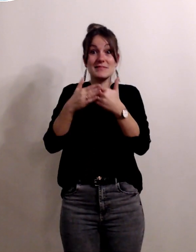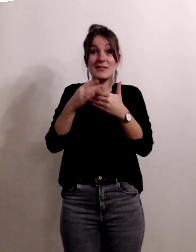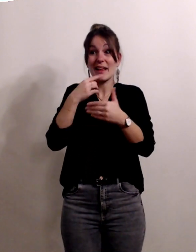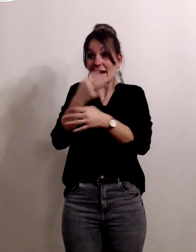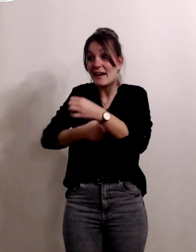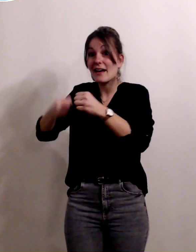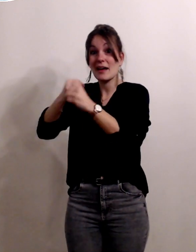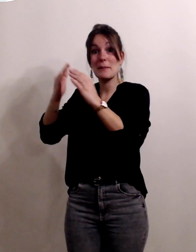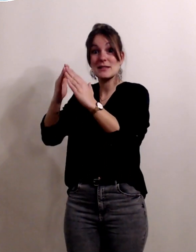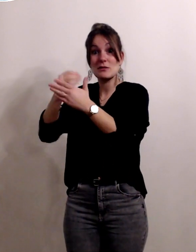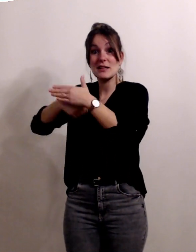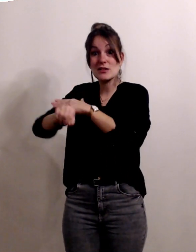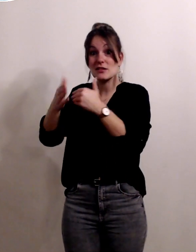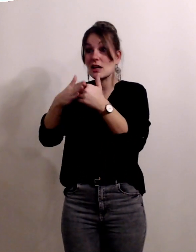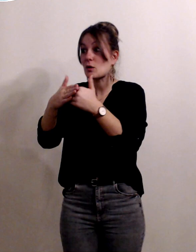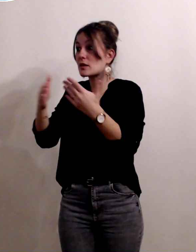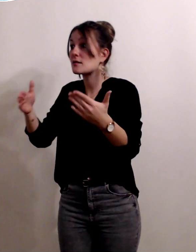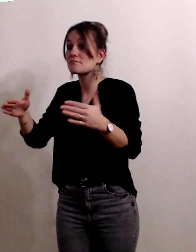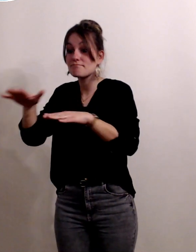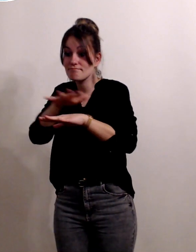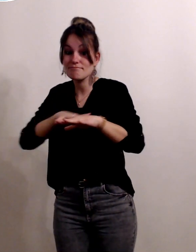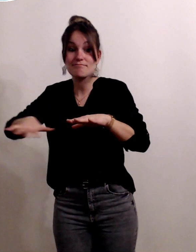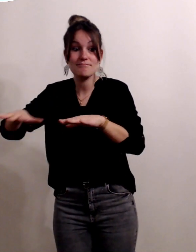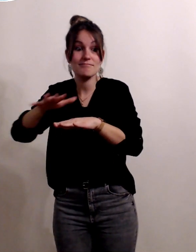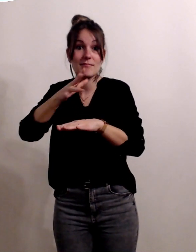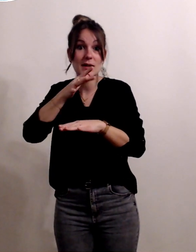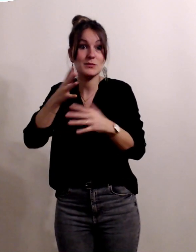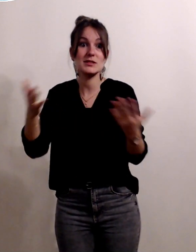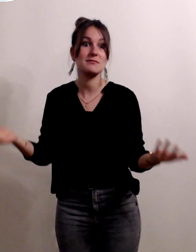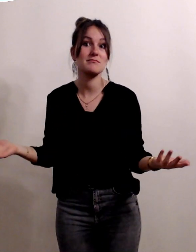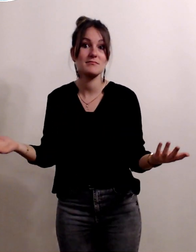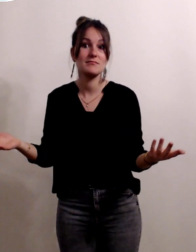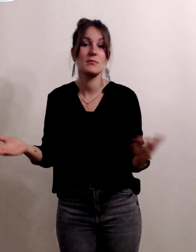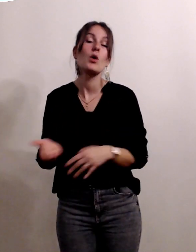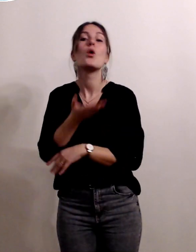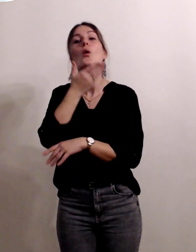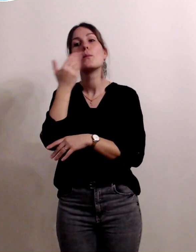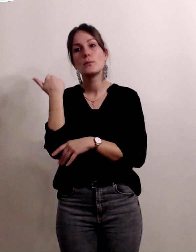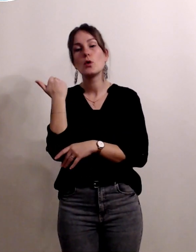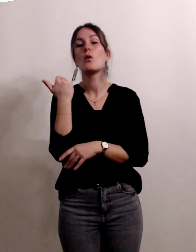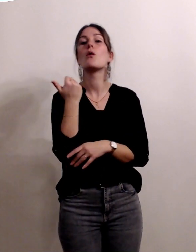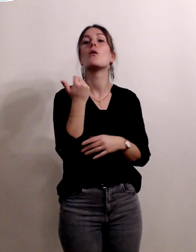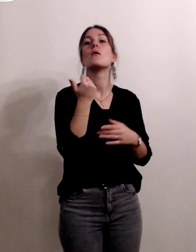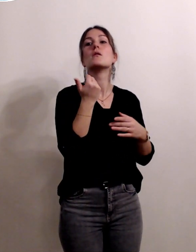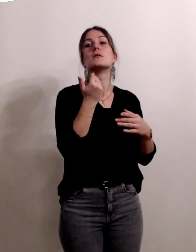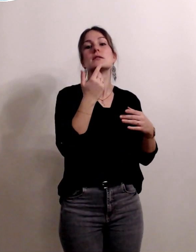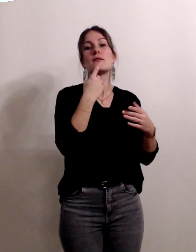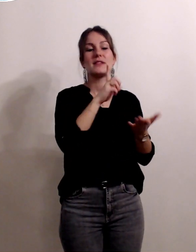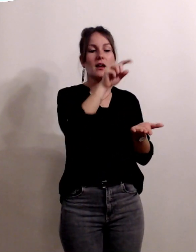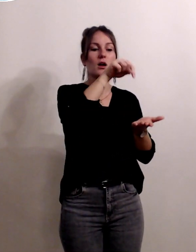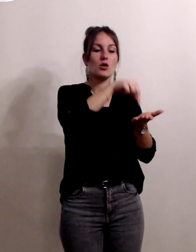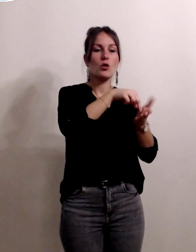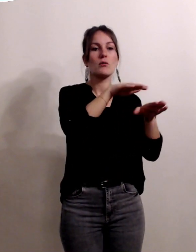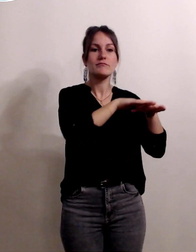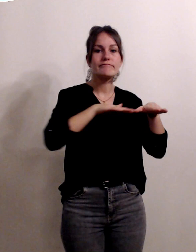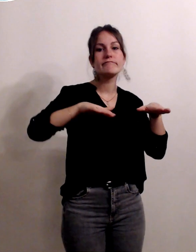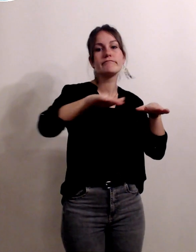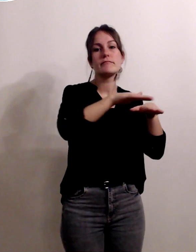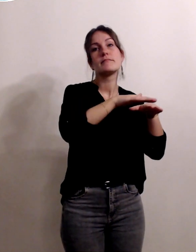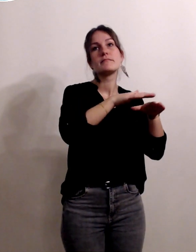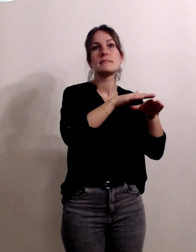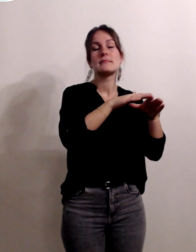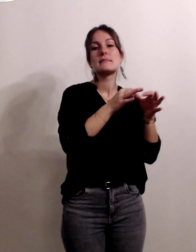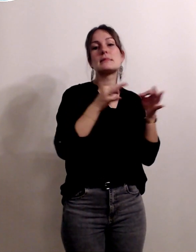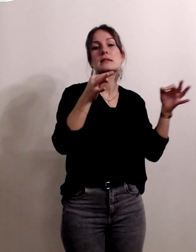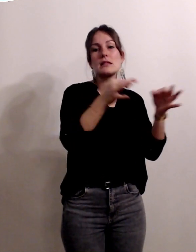cette maison de naissance donc on a fait vraiment le choix plutôt d'un d'un plateau technique à deux entrées si je puis dire à deux